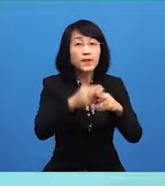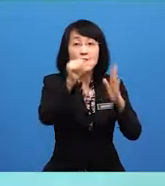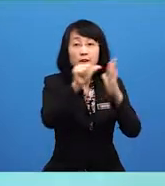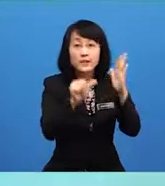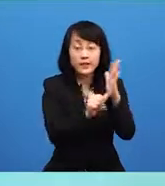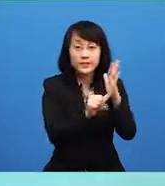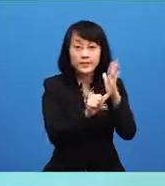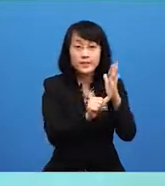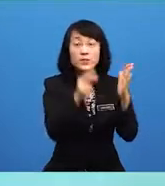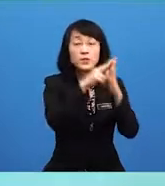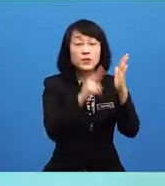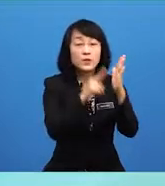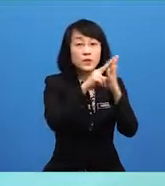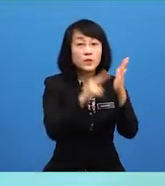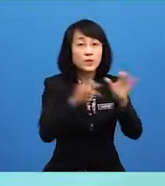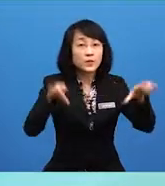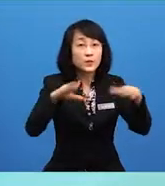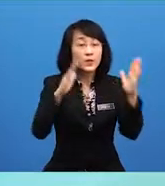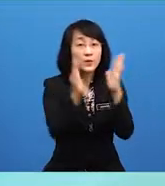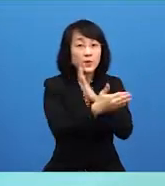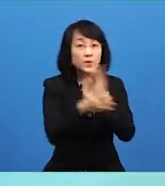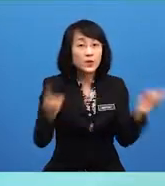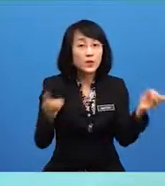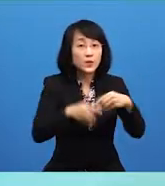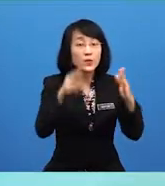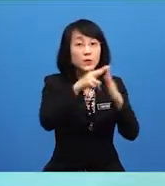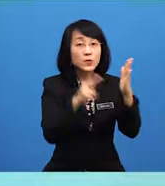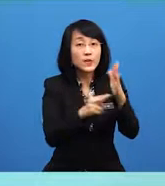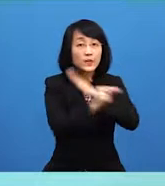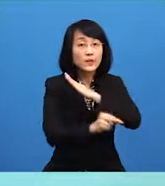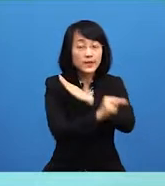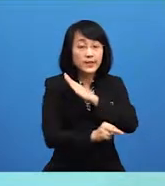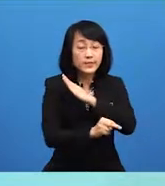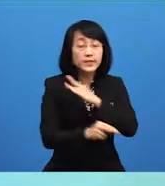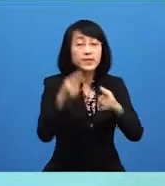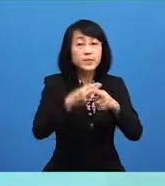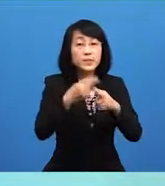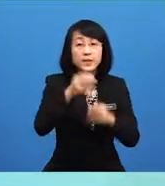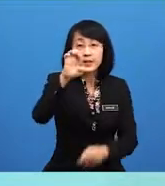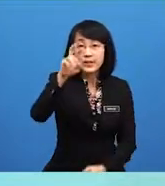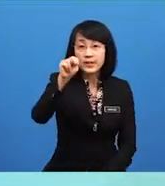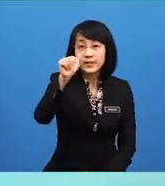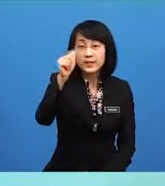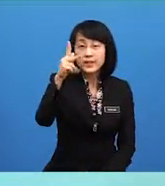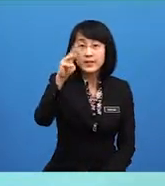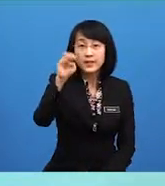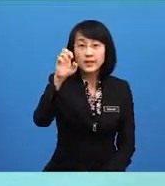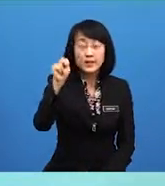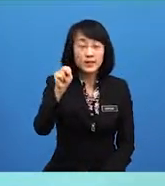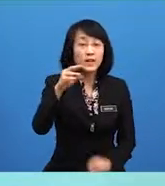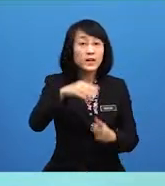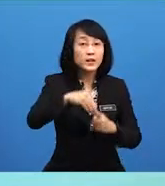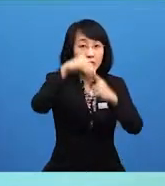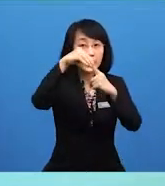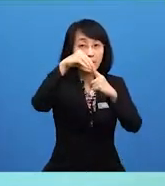dan undang-undang yang dibuat oleh Dewan Undangan Negeri dinamai Enakmen, kecuali